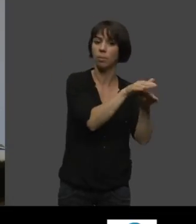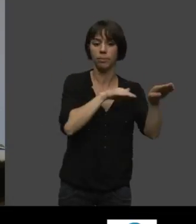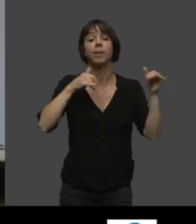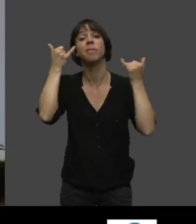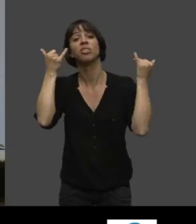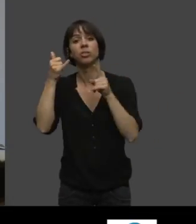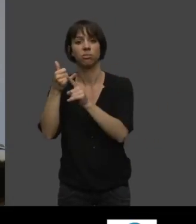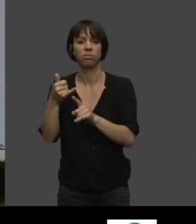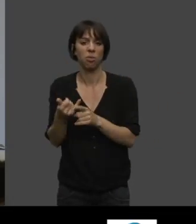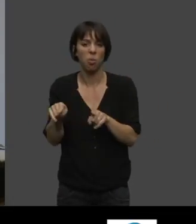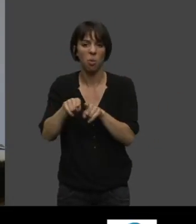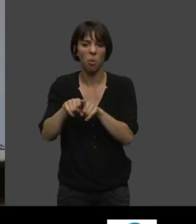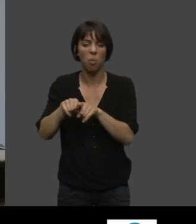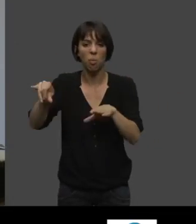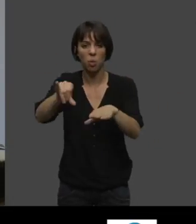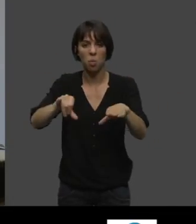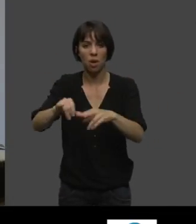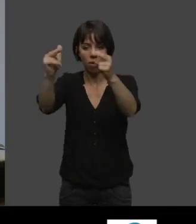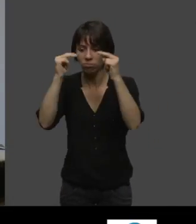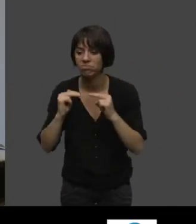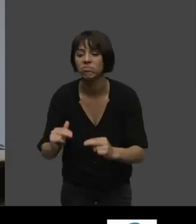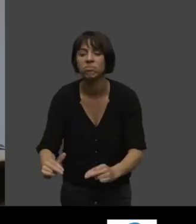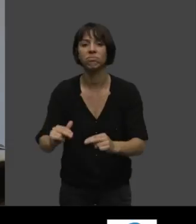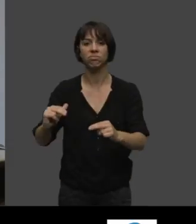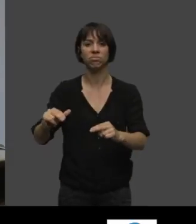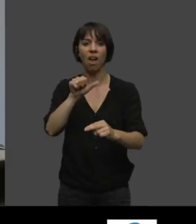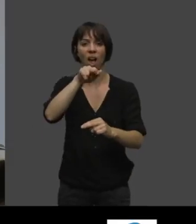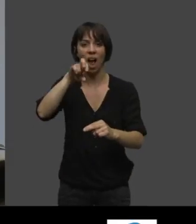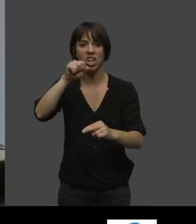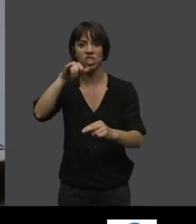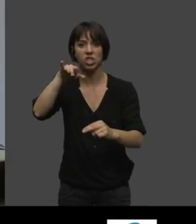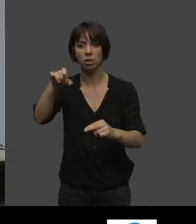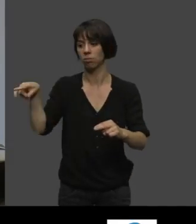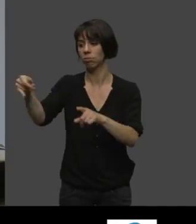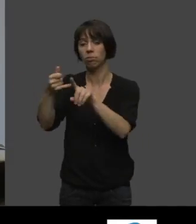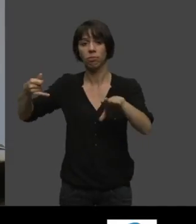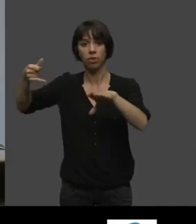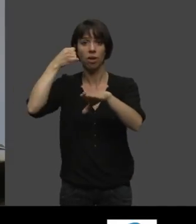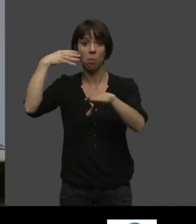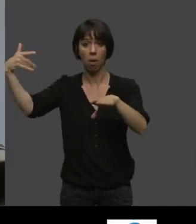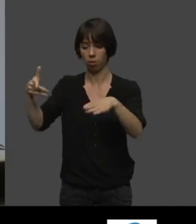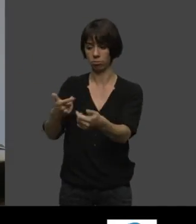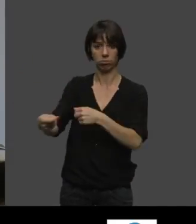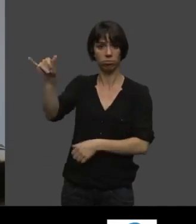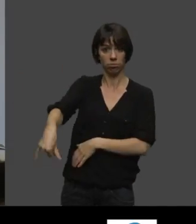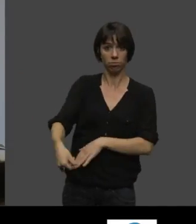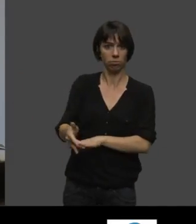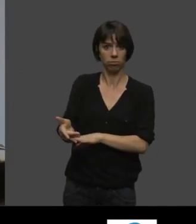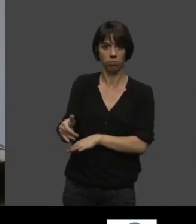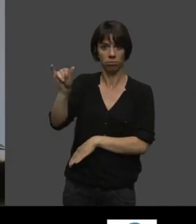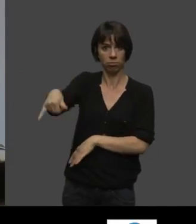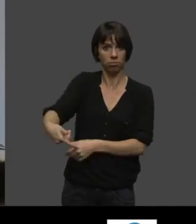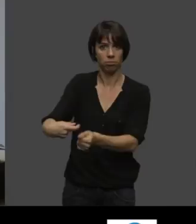blanc, ça ne vaut pas un pète. Ce n rien du tout. Donc, non, mais c'est vrai. Donc, à partir de ça,